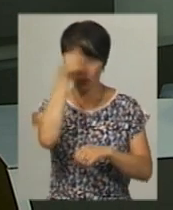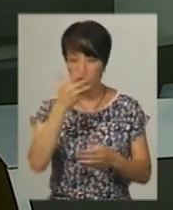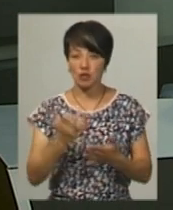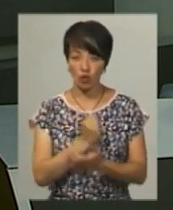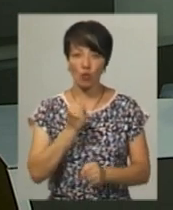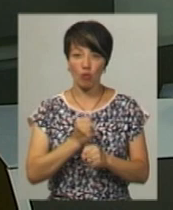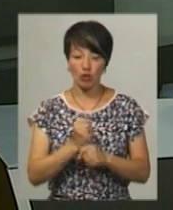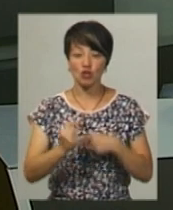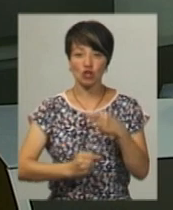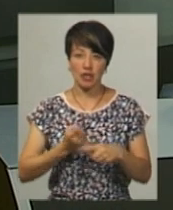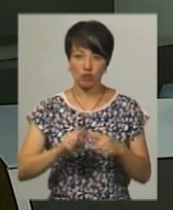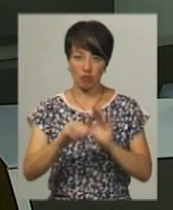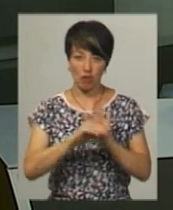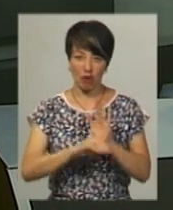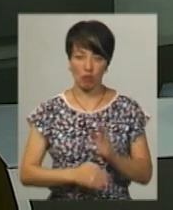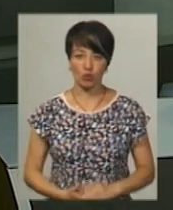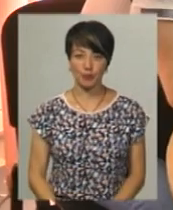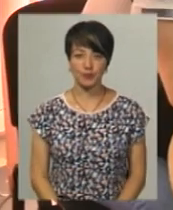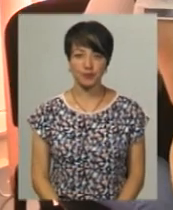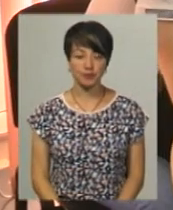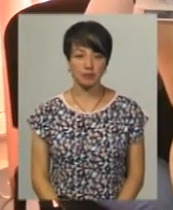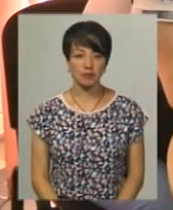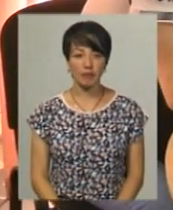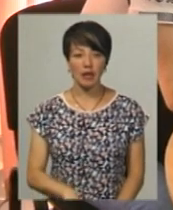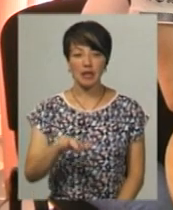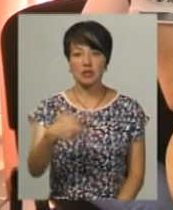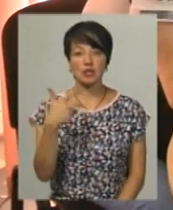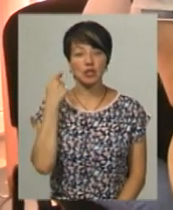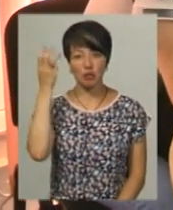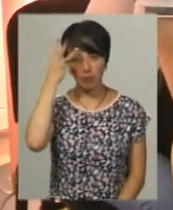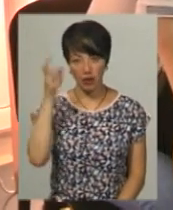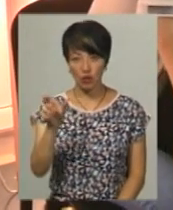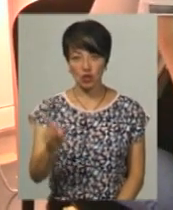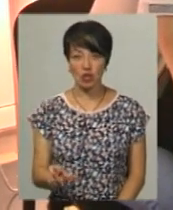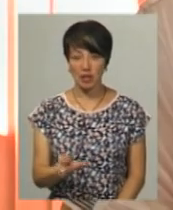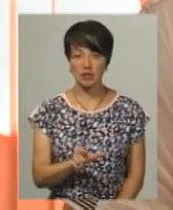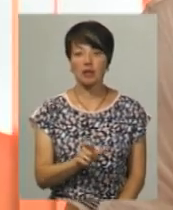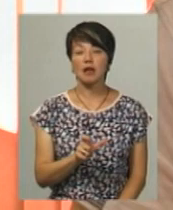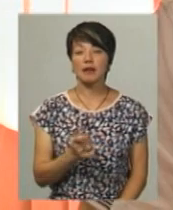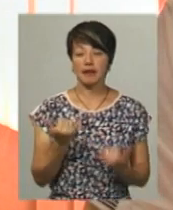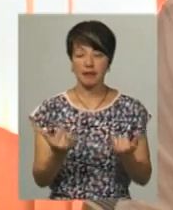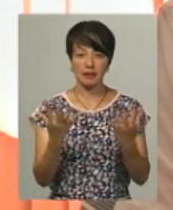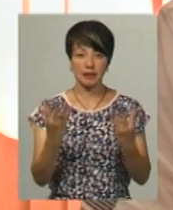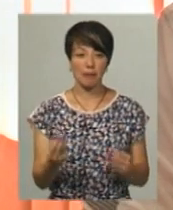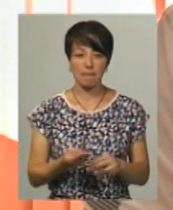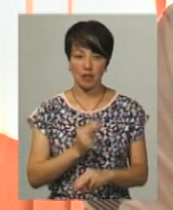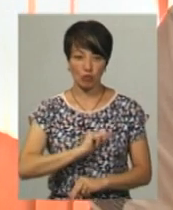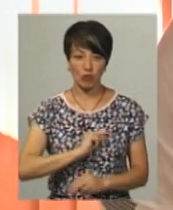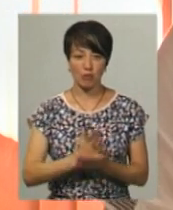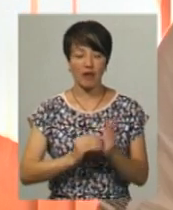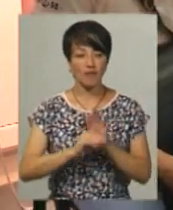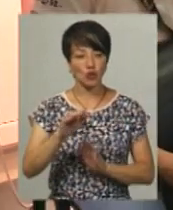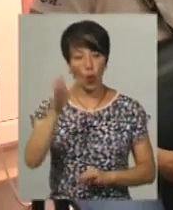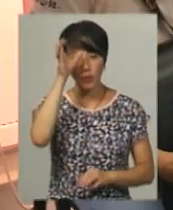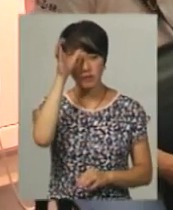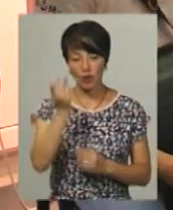знайшли роботу через цю програму. 33-річний хмельничанин Станіслав Потьомкін на даний момент безробітний, має вищу